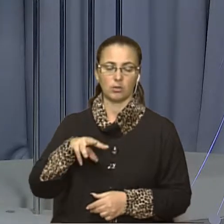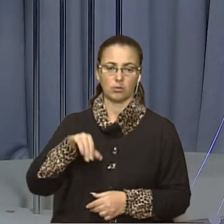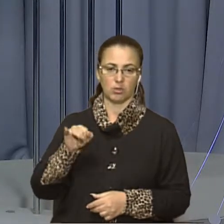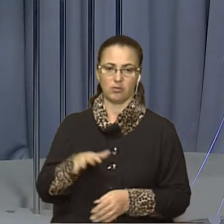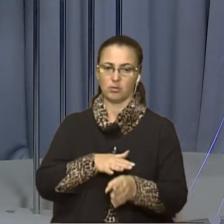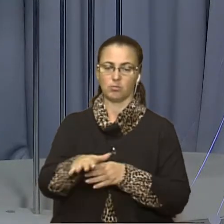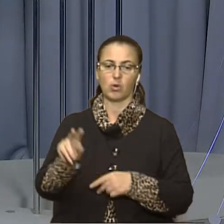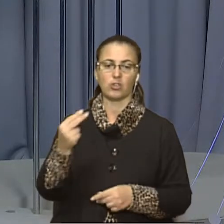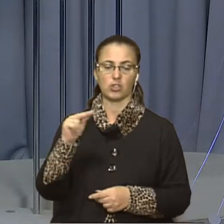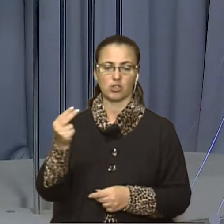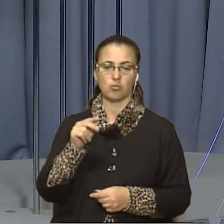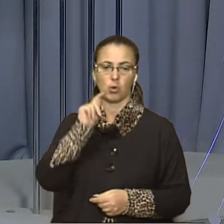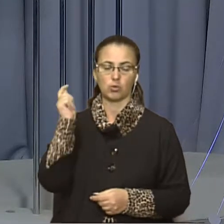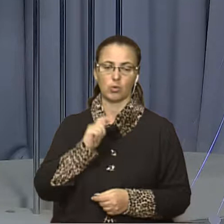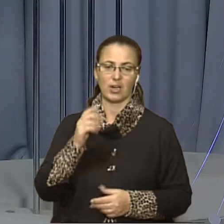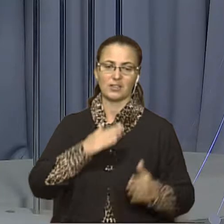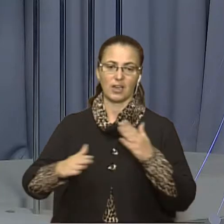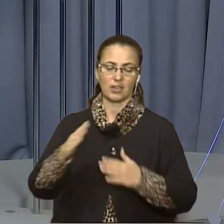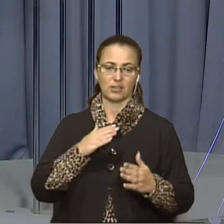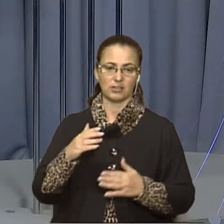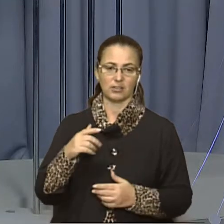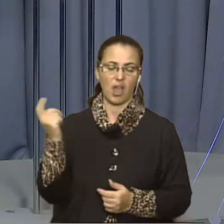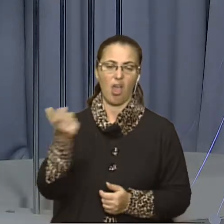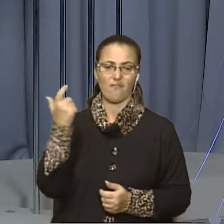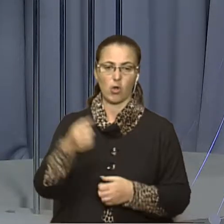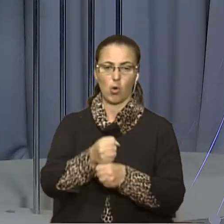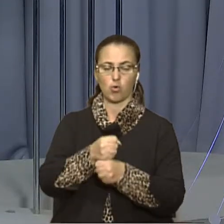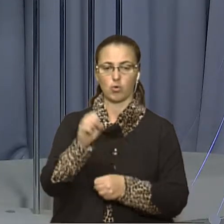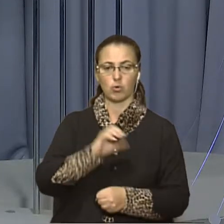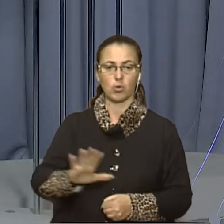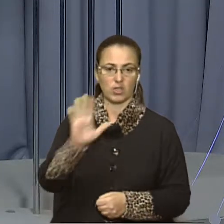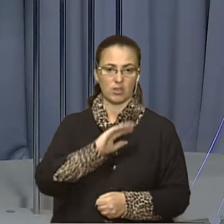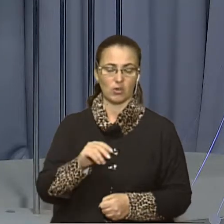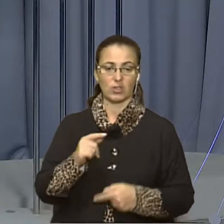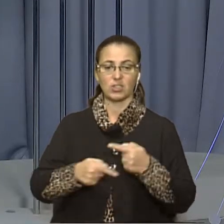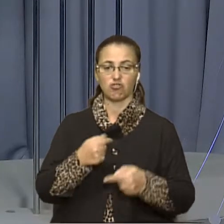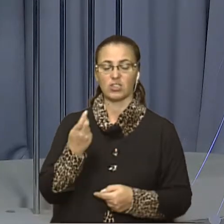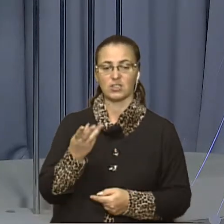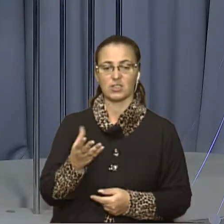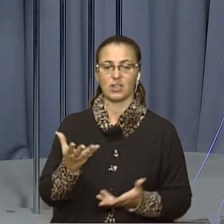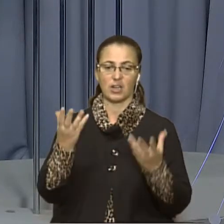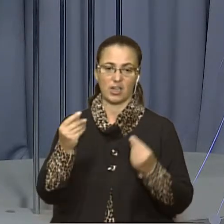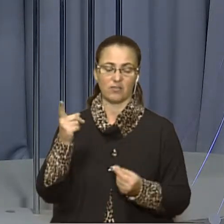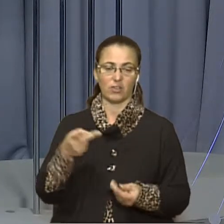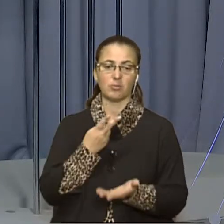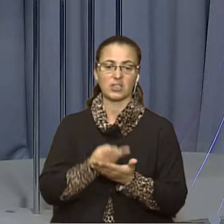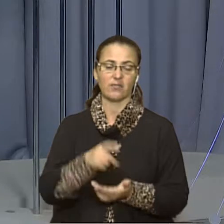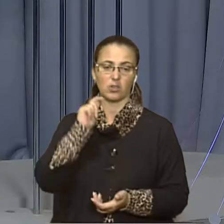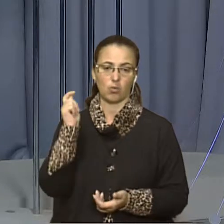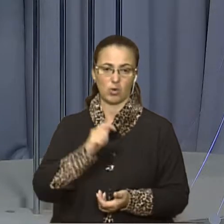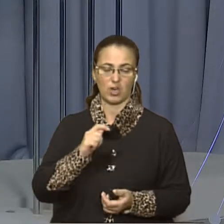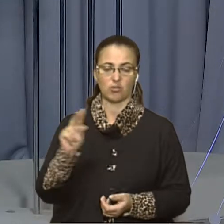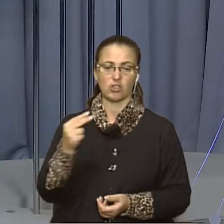чемпіон України із карате та володар Кубка Європи із карате. За кілька днів спортсмен представлятиме Україну на чемпіонаті світу у